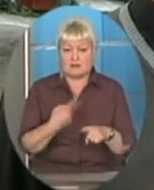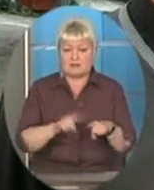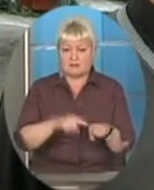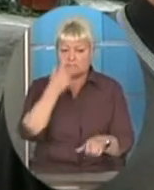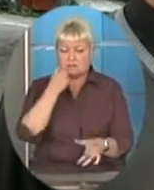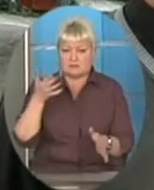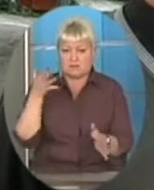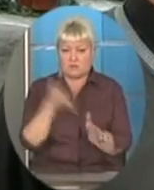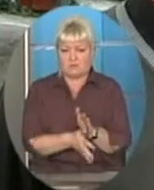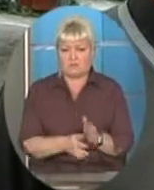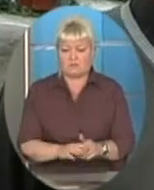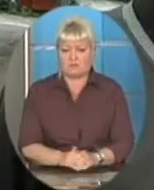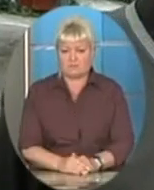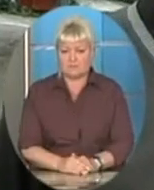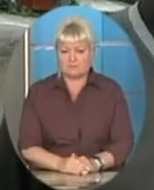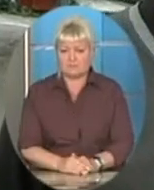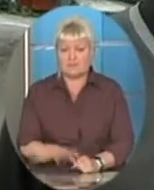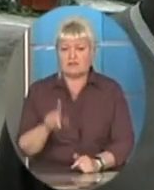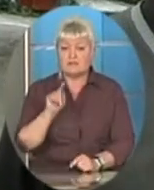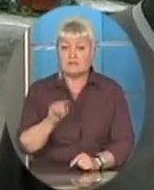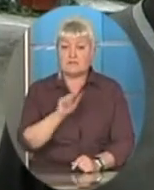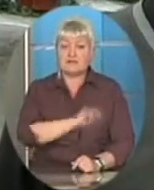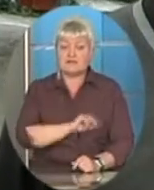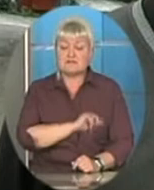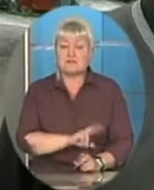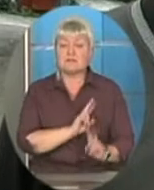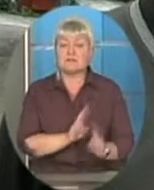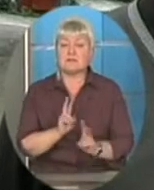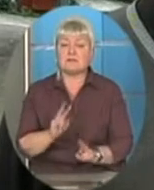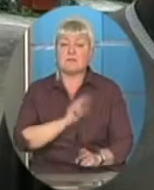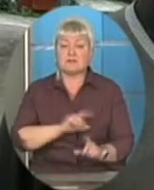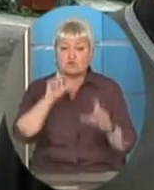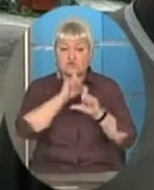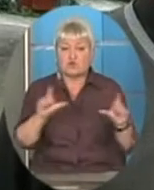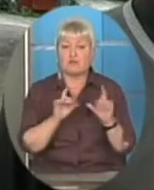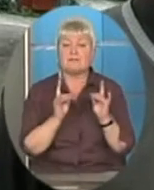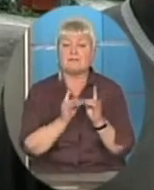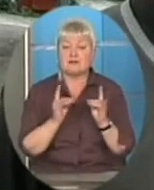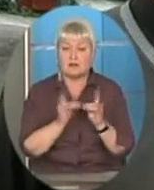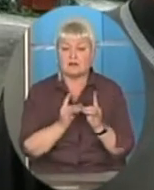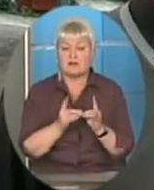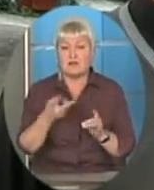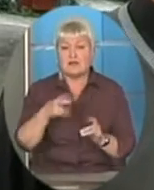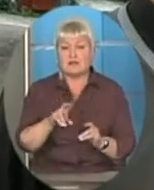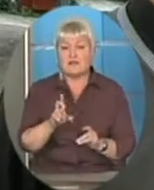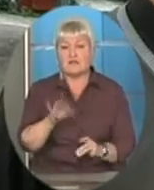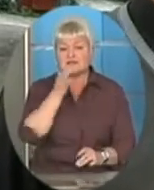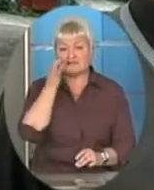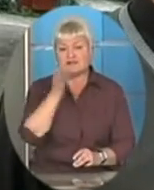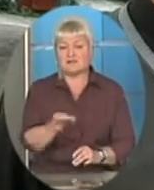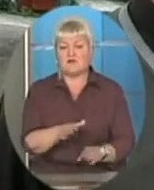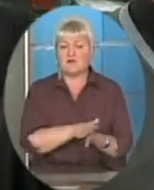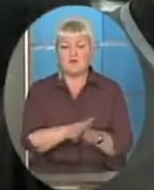бо далеко так не є. Ці працівники, які працюють в школах і інтернатах, я би сказав, виконують